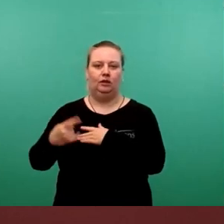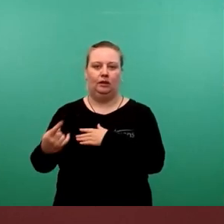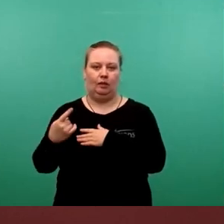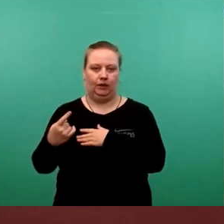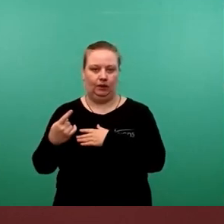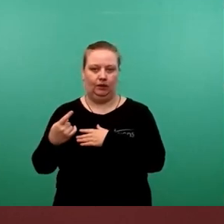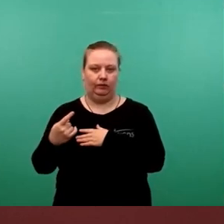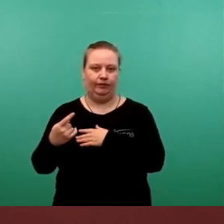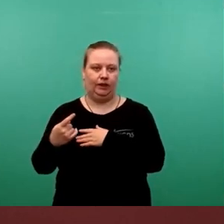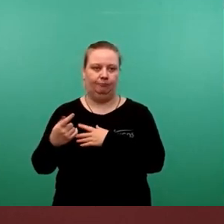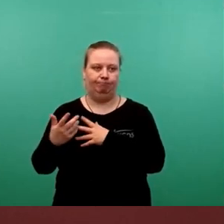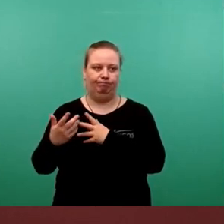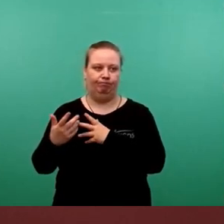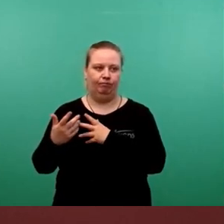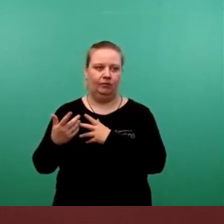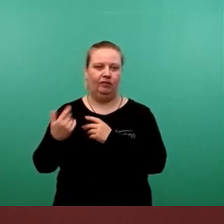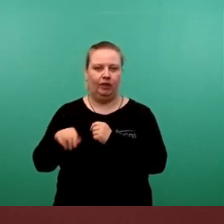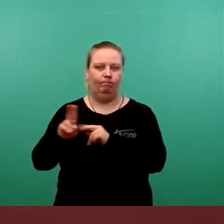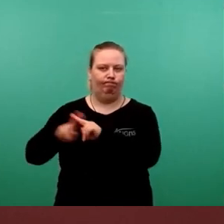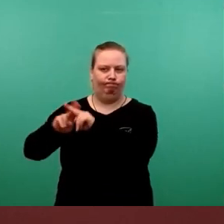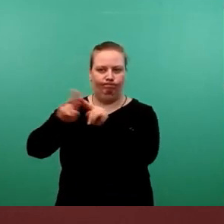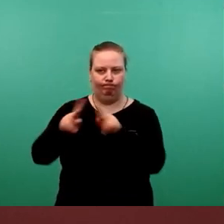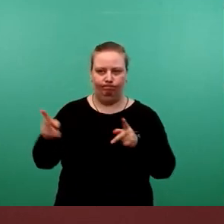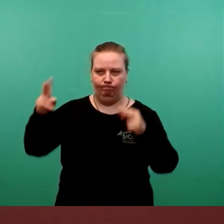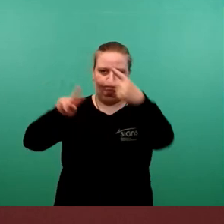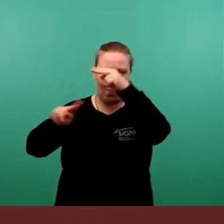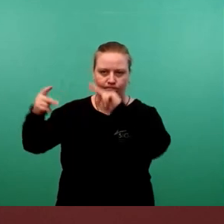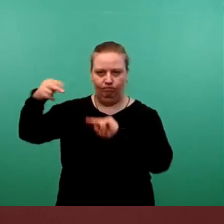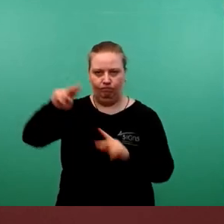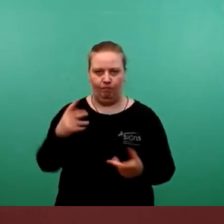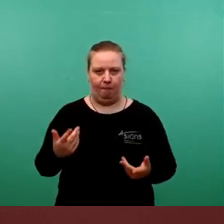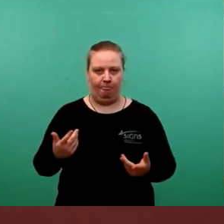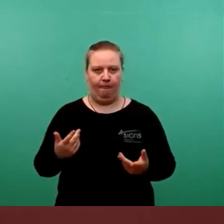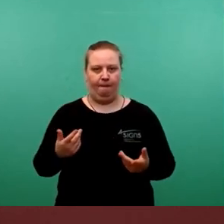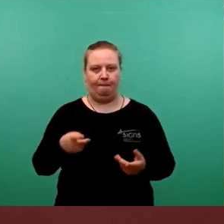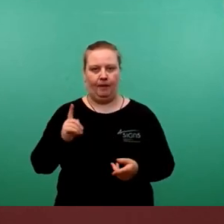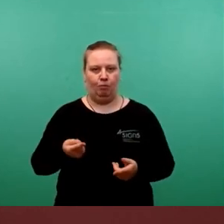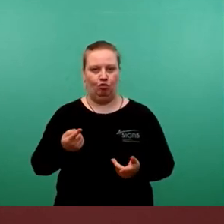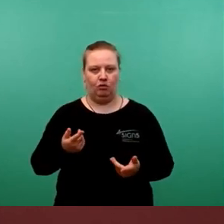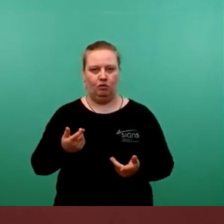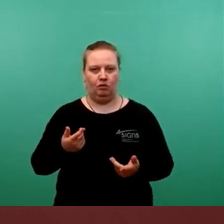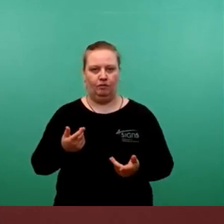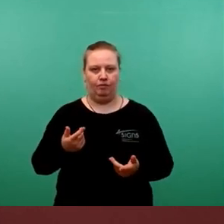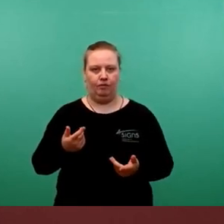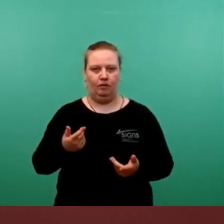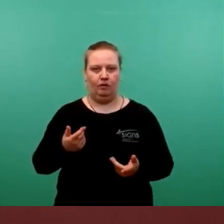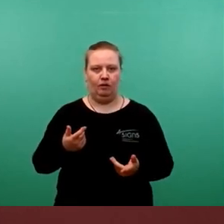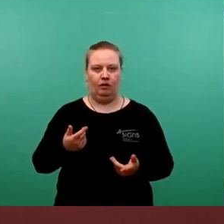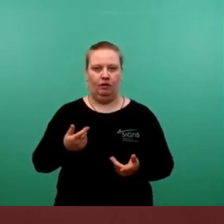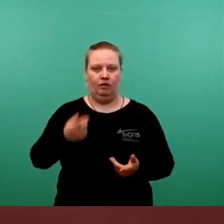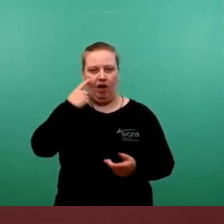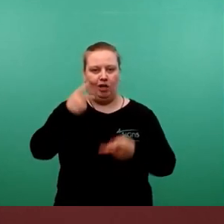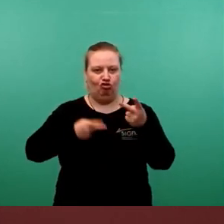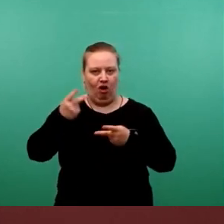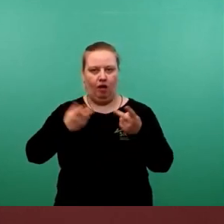korrigierende Eingriffe zum Ausgleich der durch die ungenehmigte Eingriffe verursachten Schäden